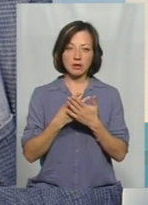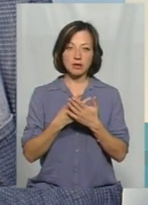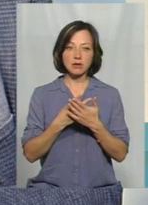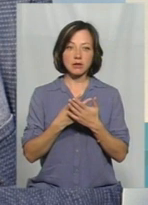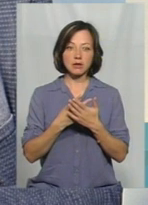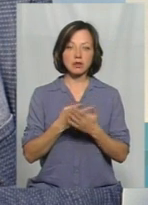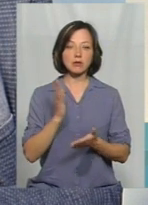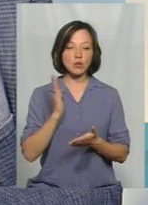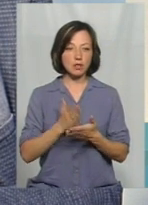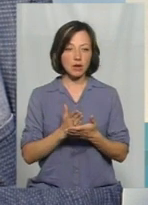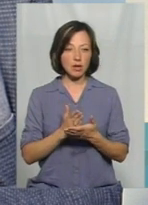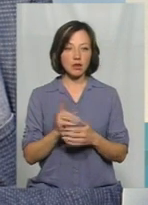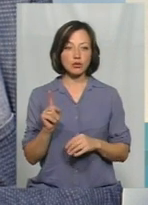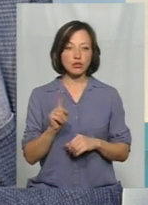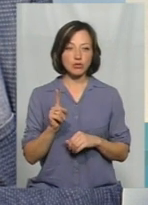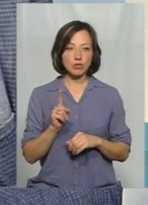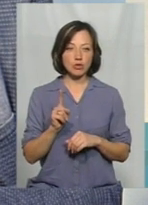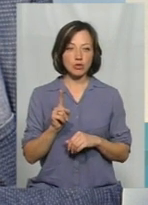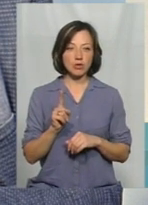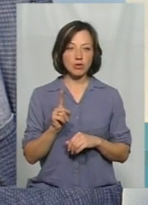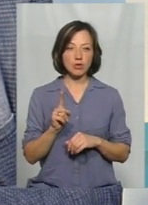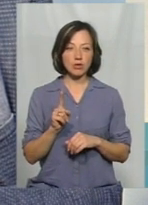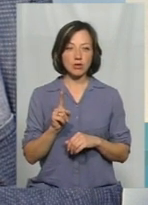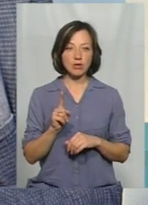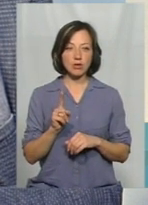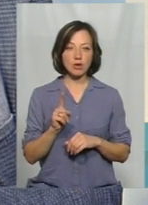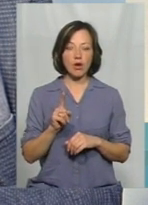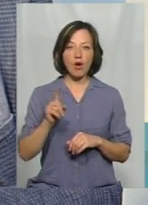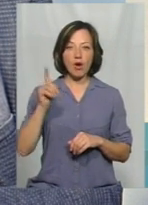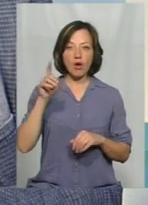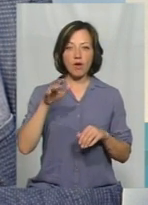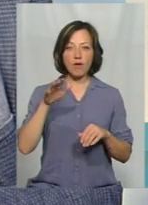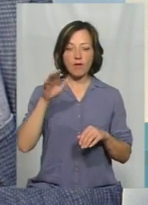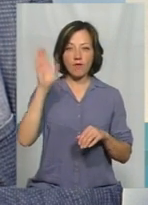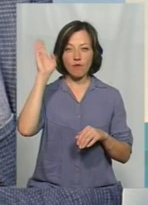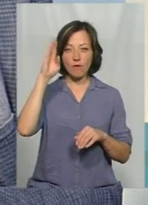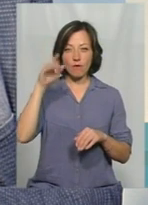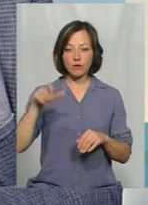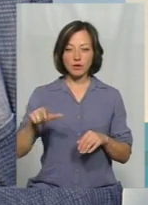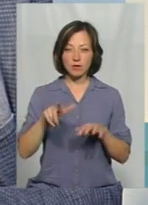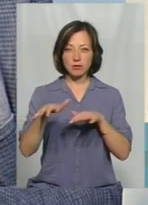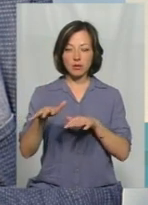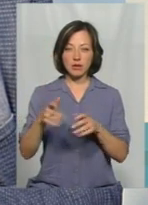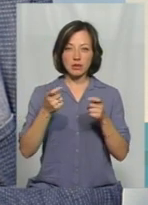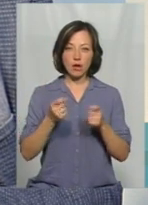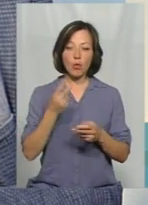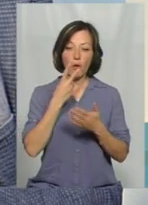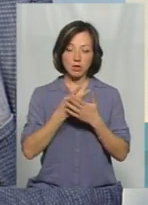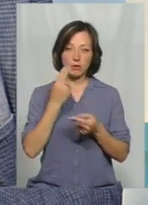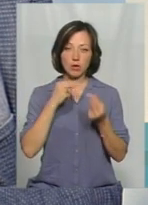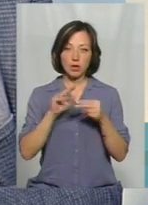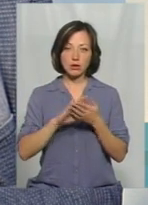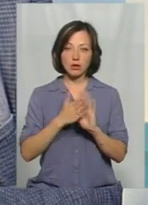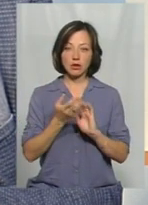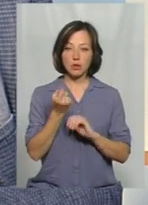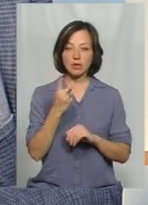спостерігається, що хоча водність річки Хомара достатньо низька, але показники якості води покращилися. Це станом